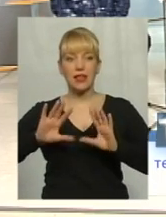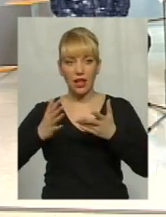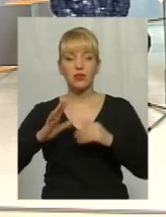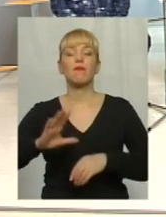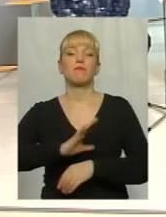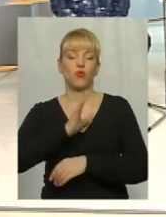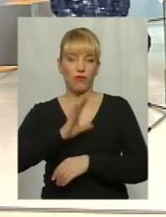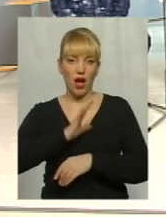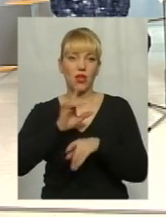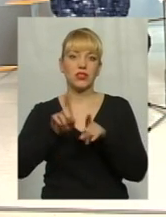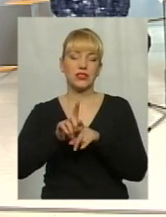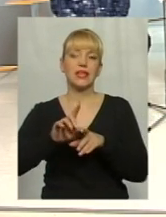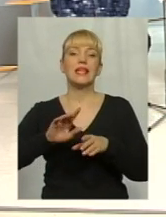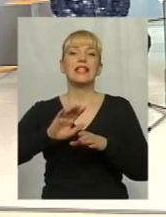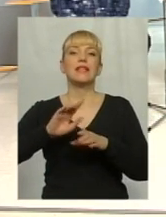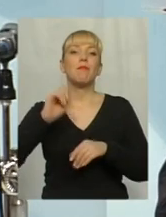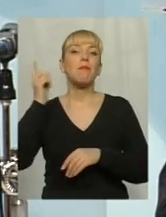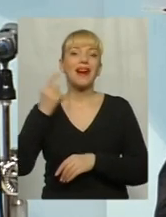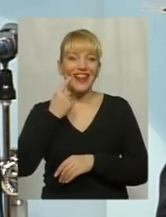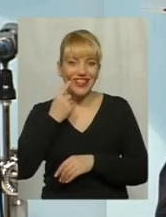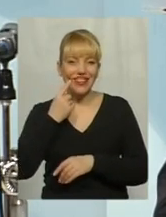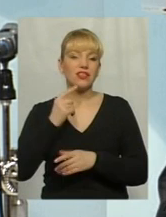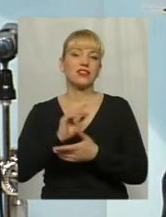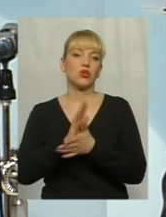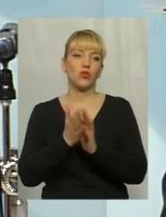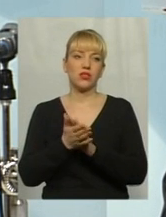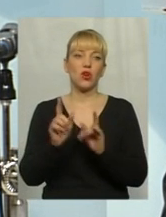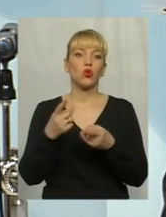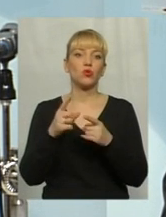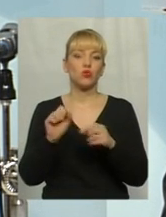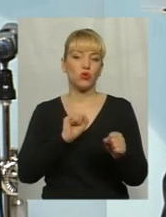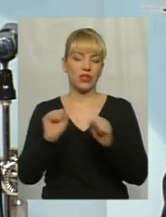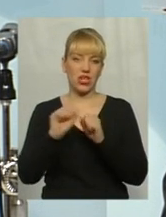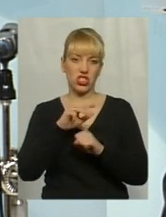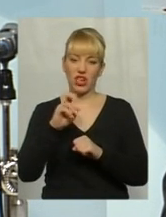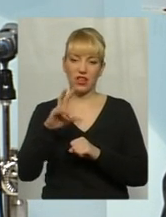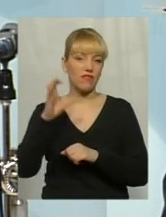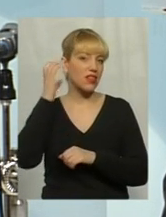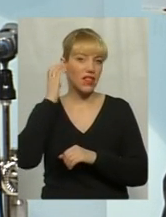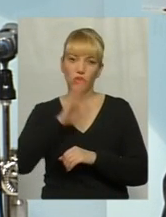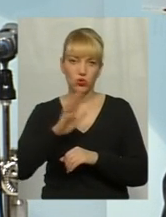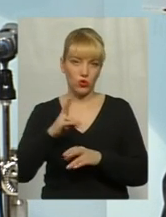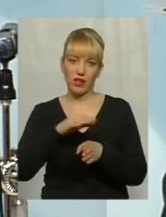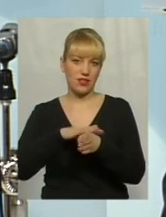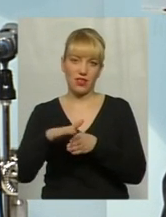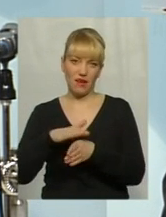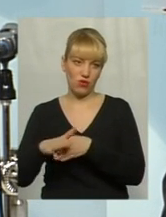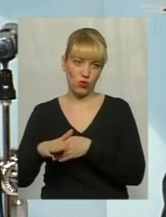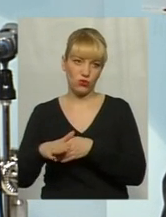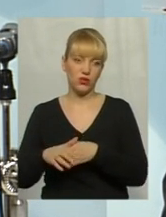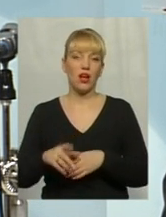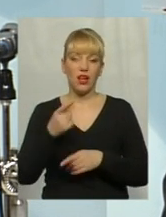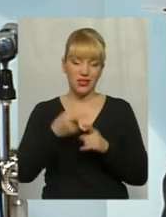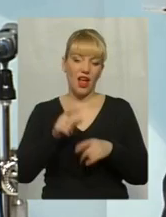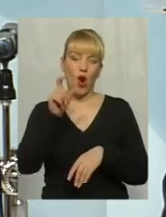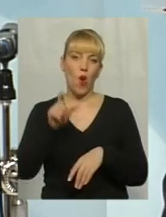Бувають ситуації, прикри, коли деякі керівники ЖЕКів чомусь не дослухаються, дещо не виконують. Людський фактор.